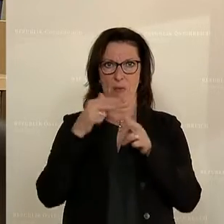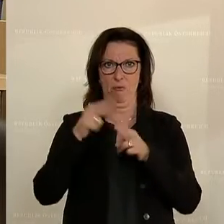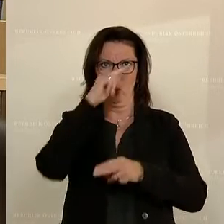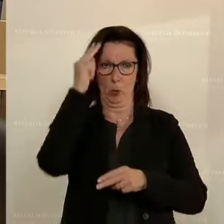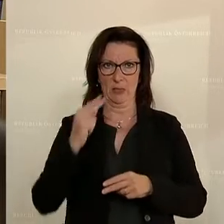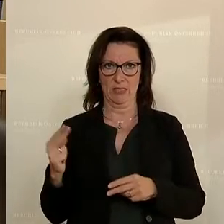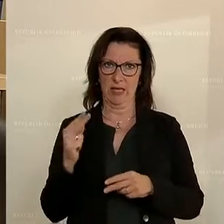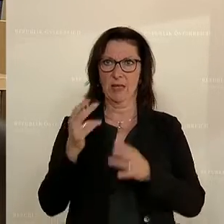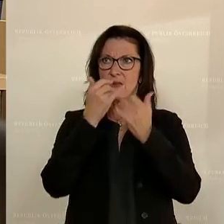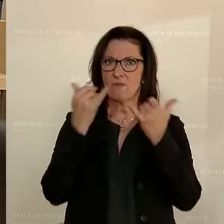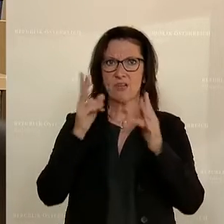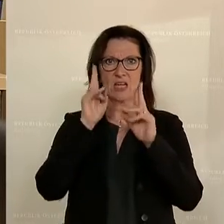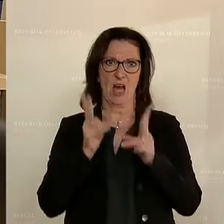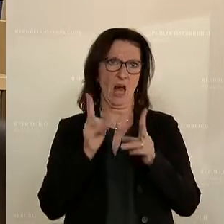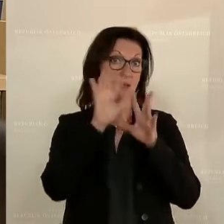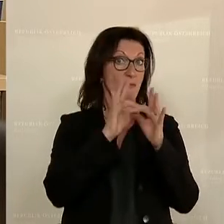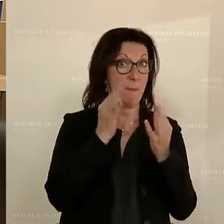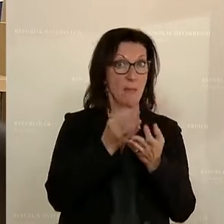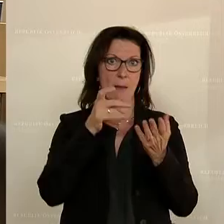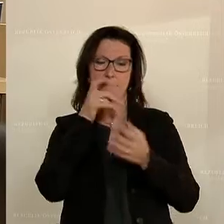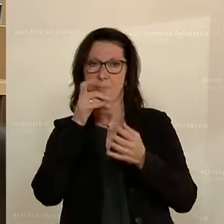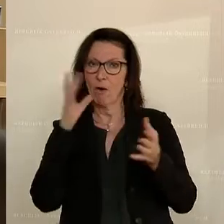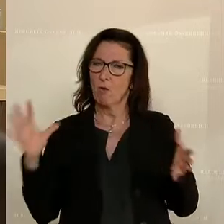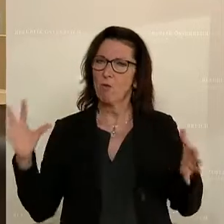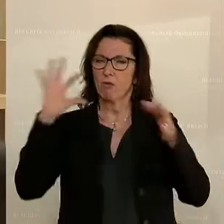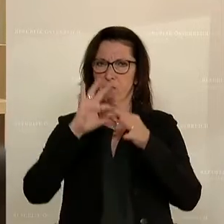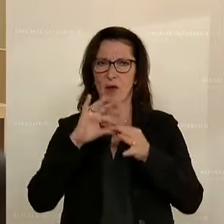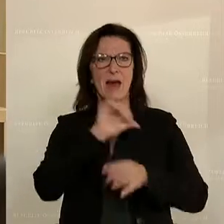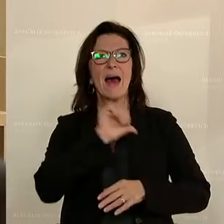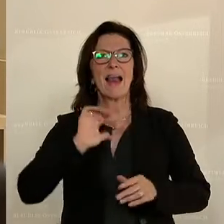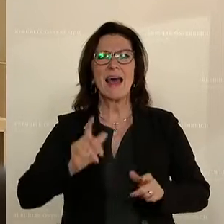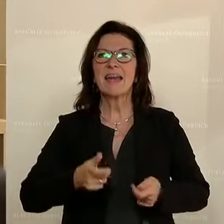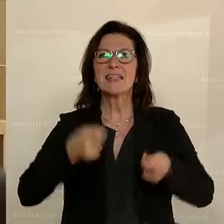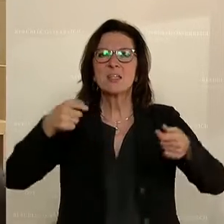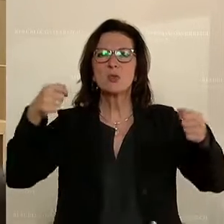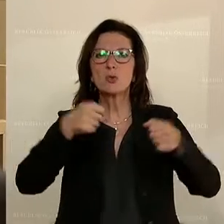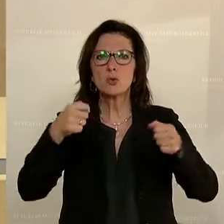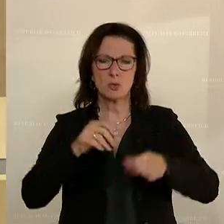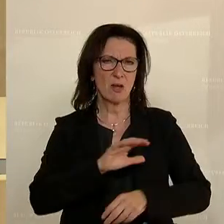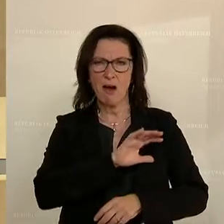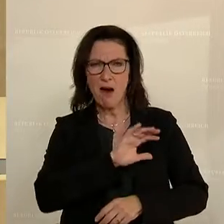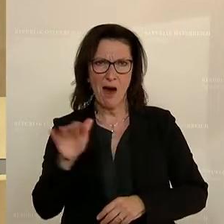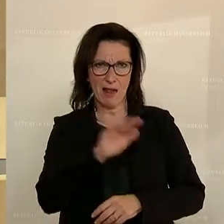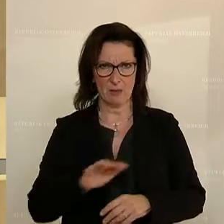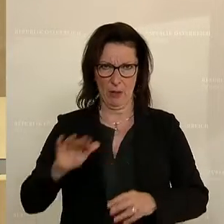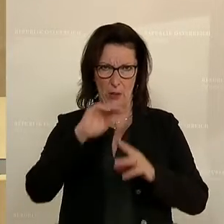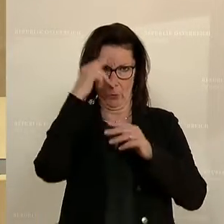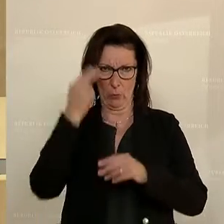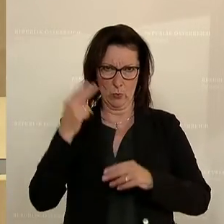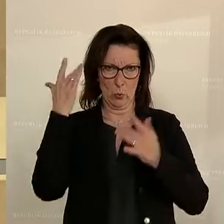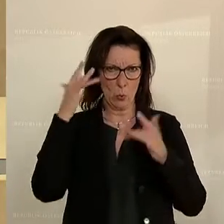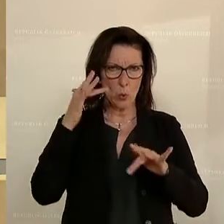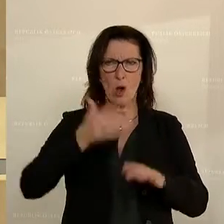zur besseren Vereinbarkeit, eben diesen Alleinerzieherinnenzuschuss über alle Bereiche der Kunst und Kultur, die